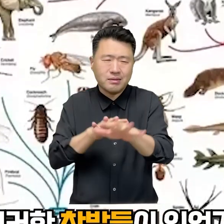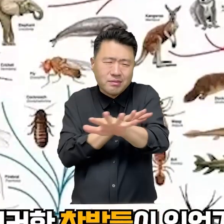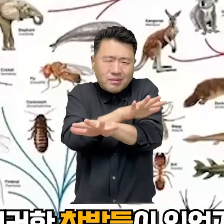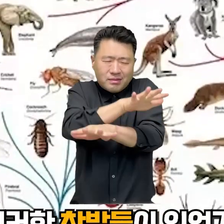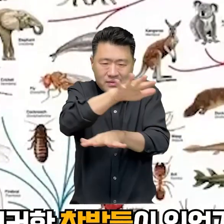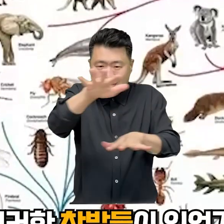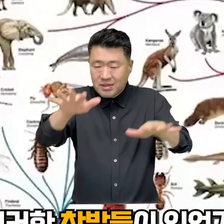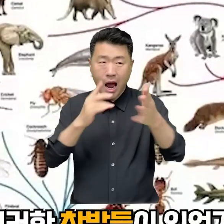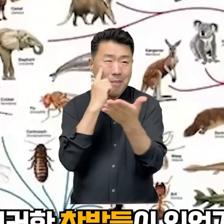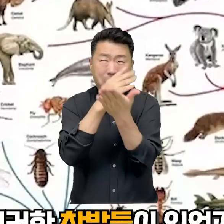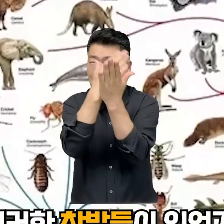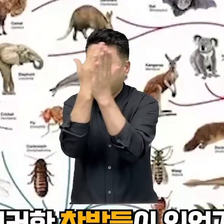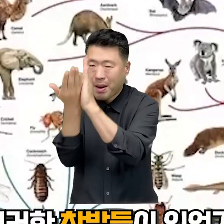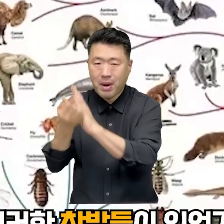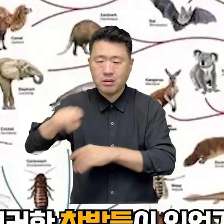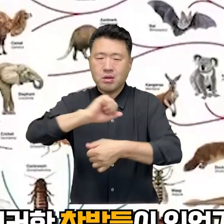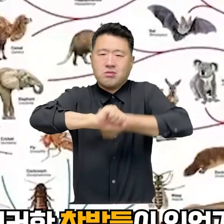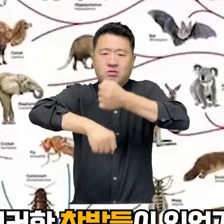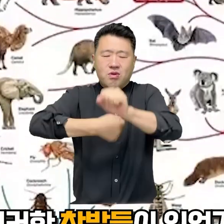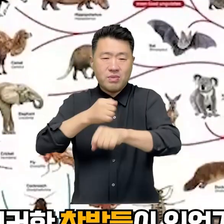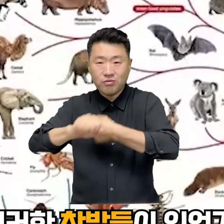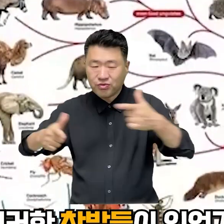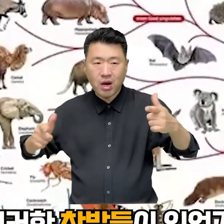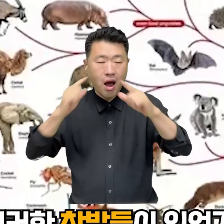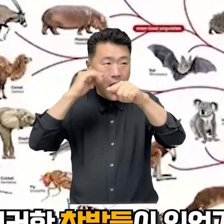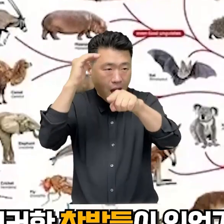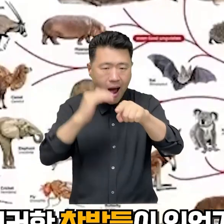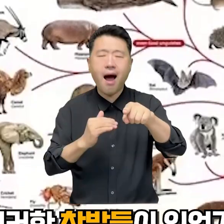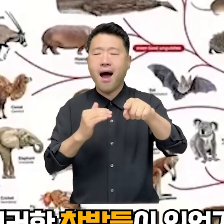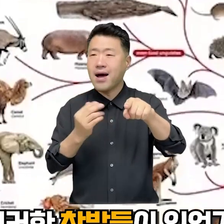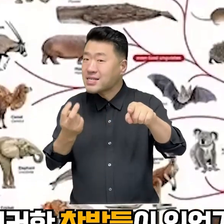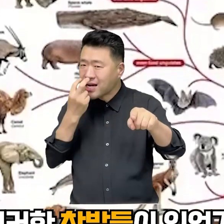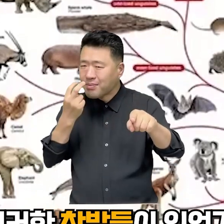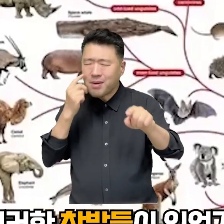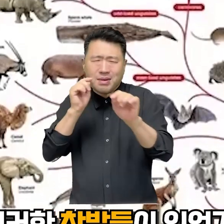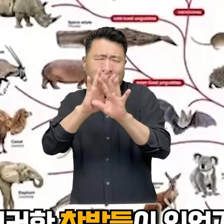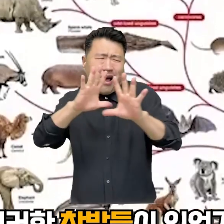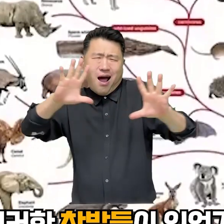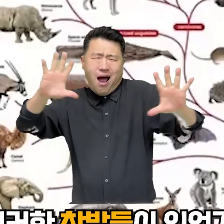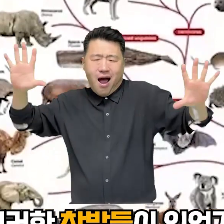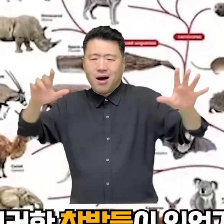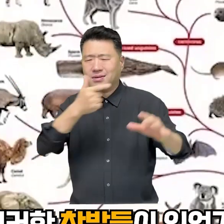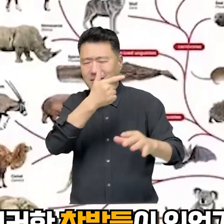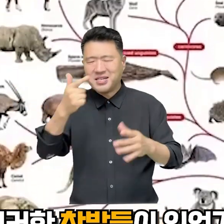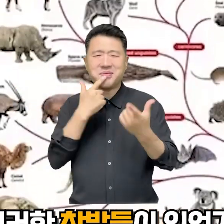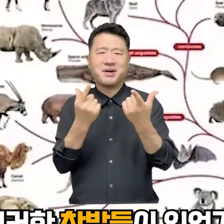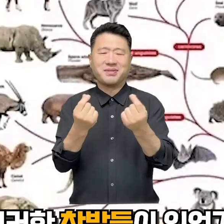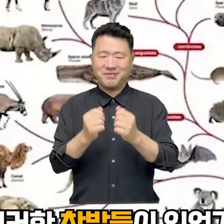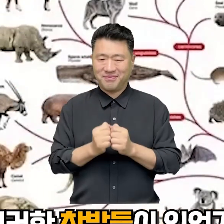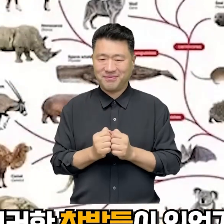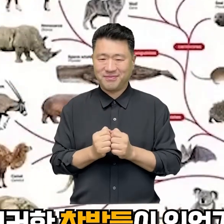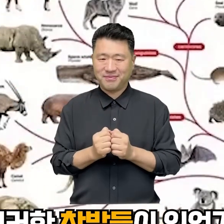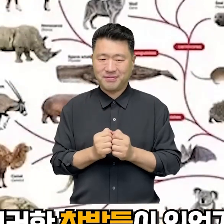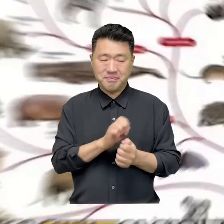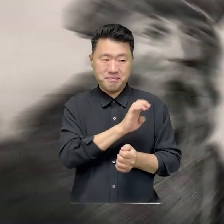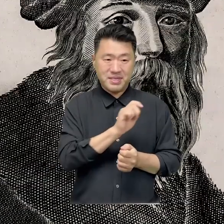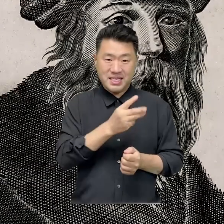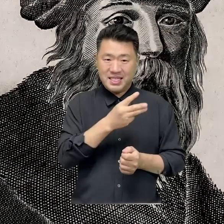생태계가 다양한 종들로 넘쳐나고 있고, 이것이야말로 생명의 장엄한 점이 아닐까.